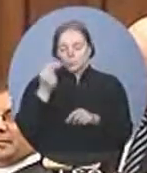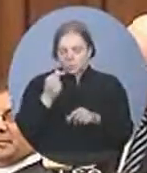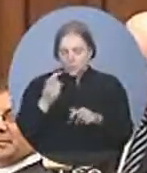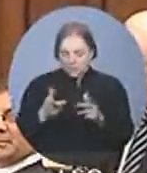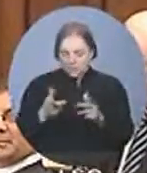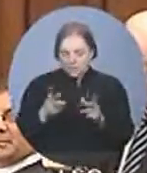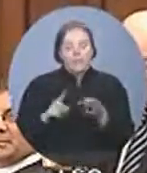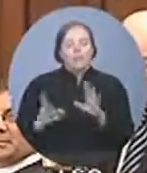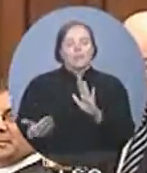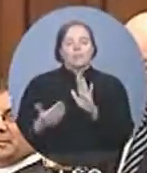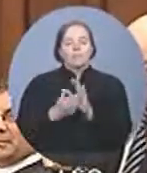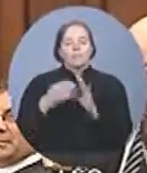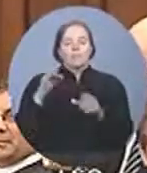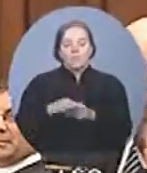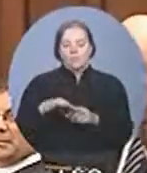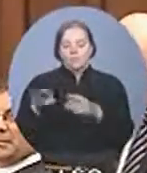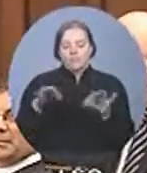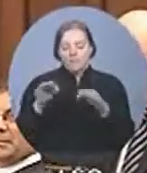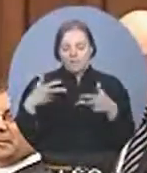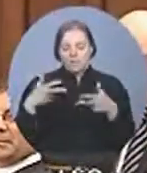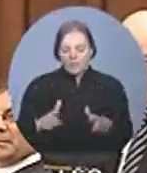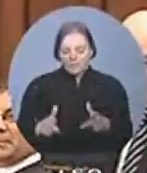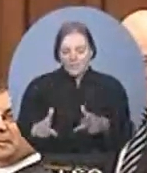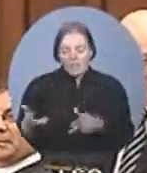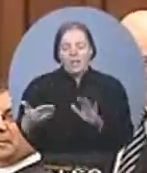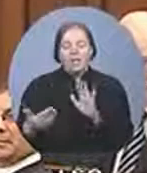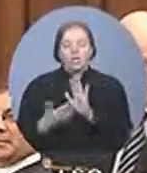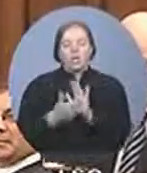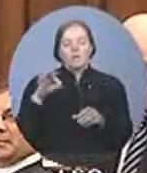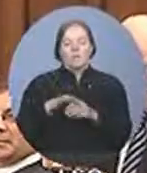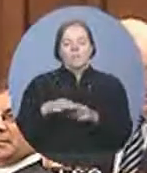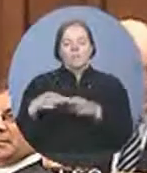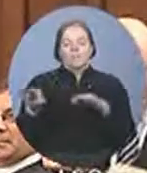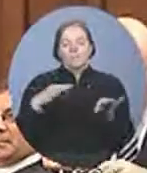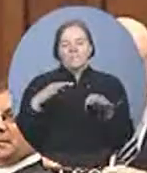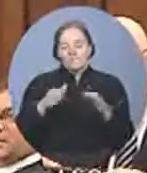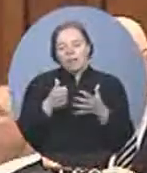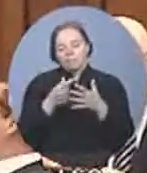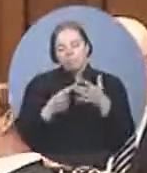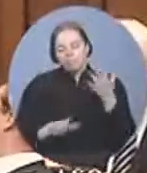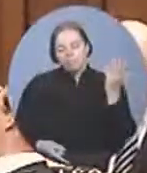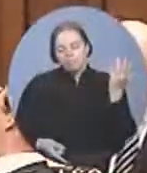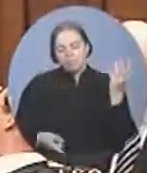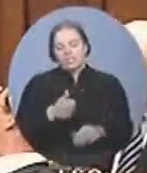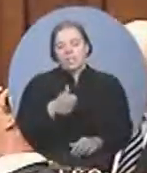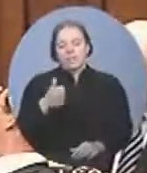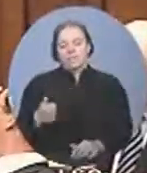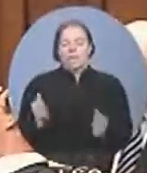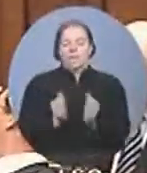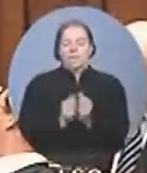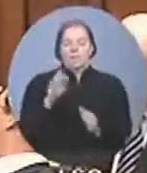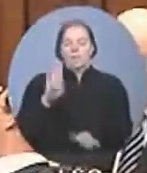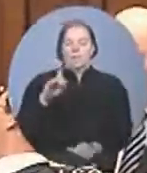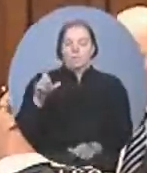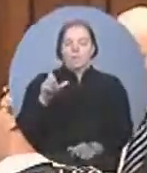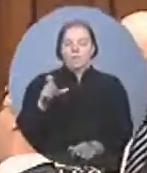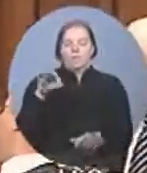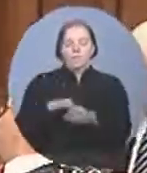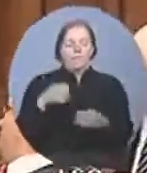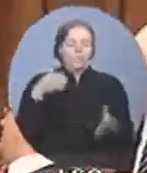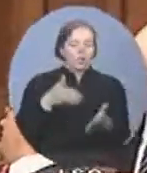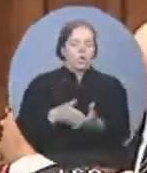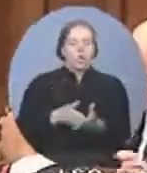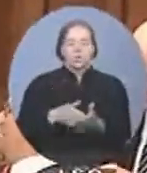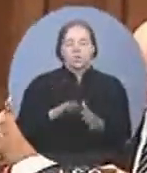Ils ont voté contre le festival de Trois-Rivières. Ils ont voté contre le festival de Trois-Rivières. Chaque fois avec le Bloc québécois, ils votent contre